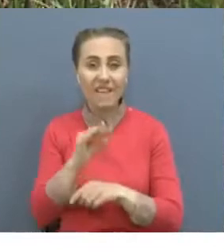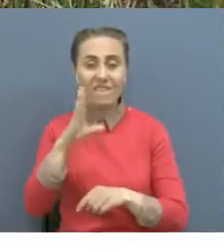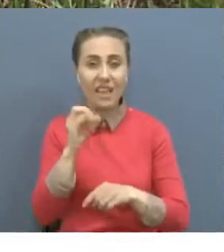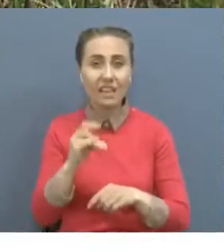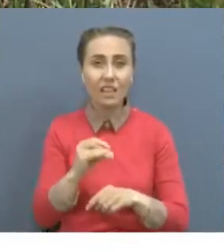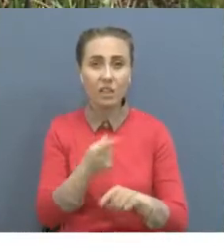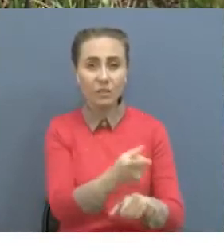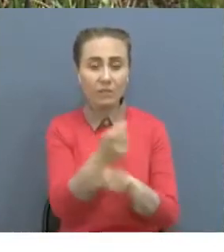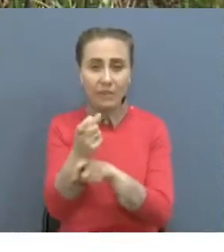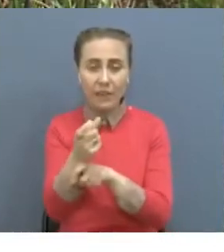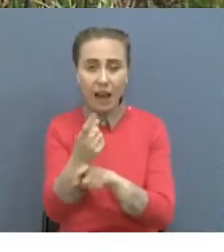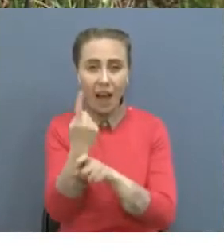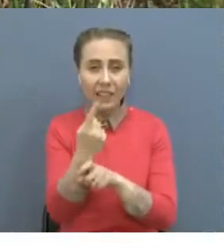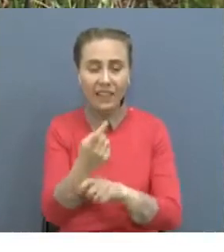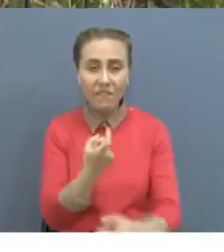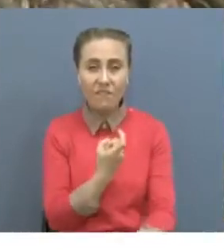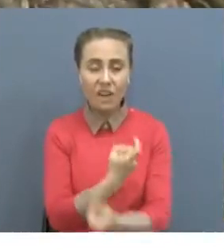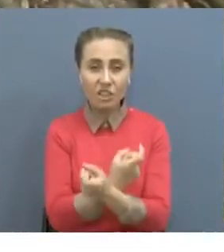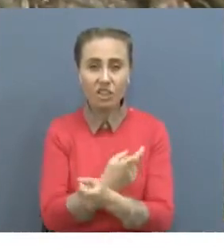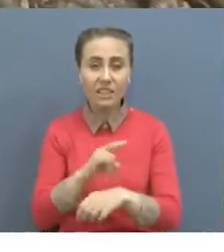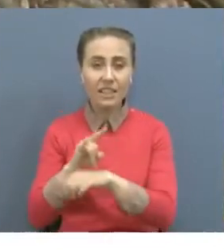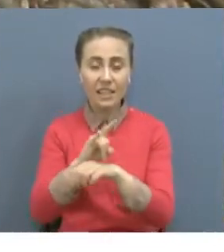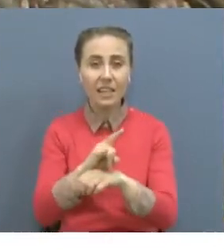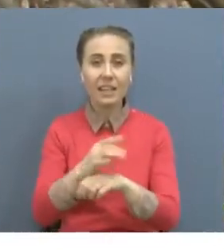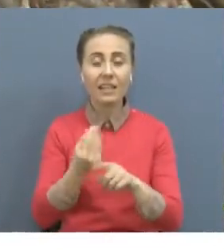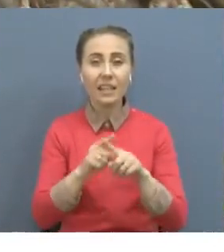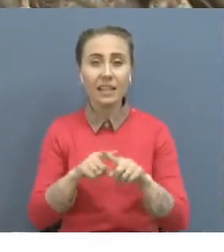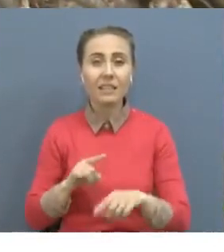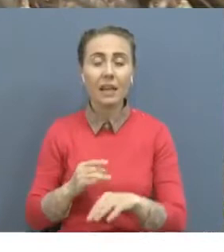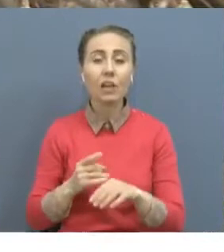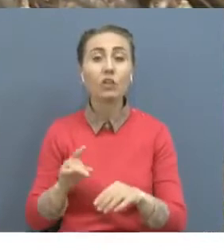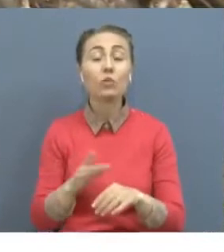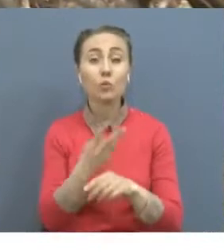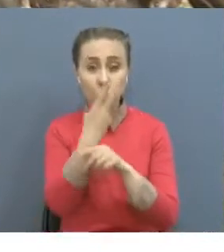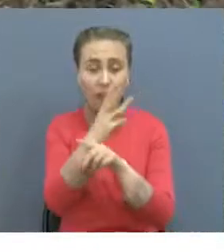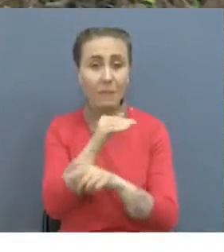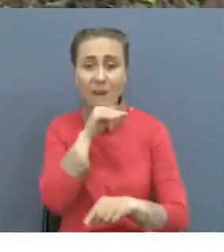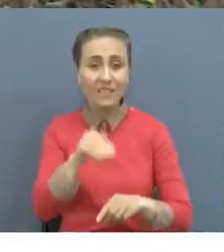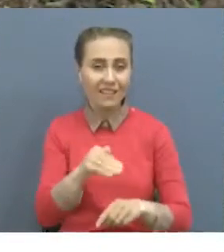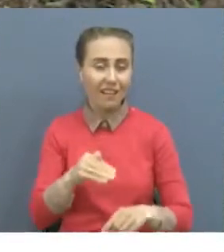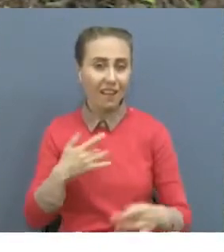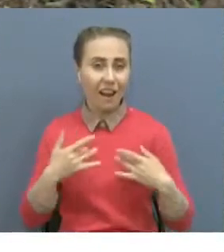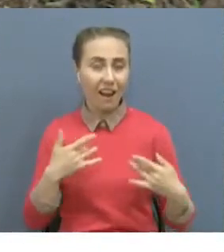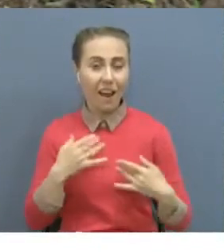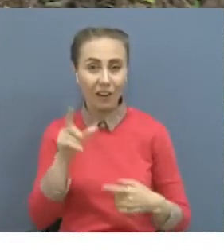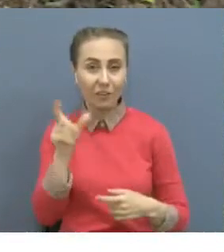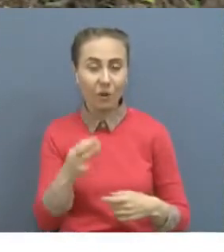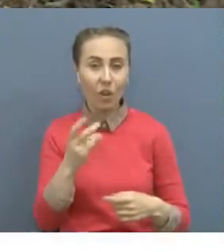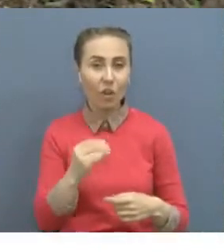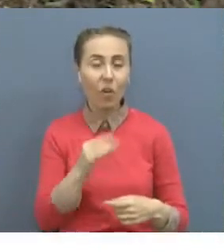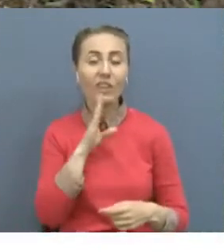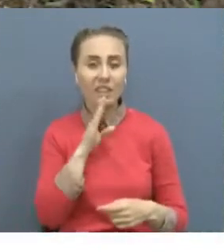майданның әр түсінан, әскери құрамалардың әр түрінен кездестіруге болады. Олардан ұшқошты, танкисте, радистте,